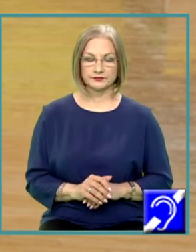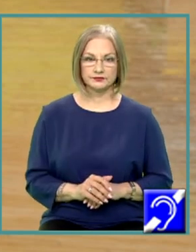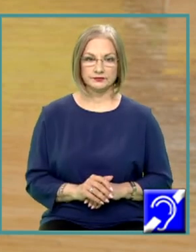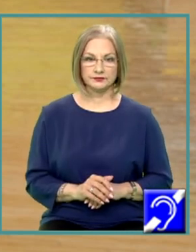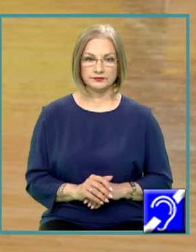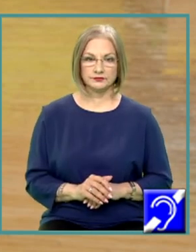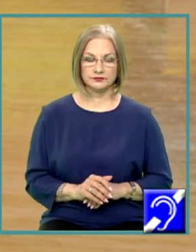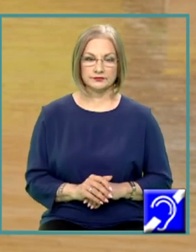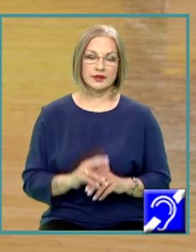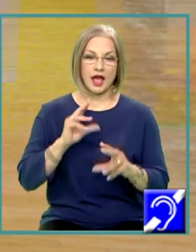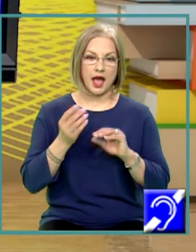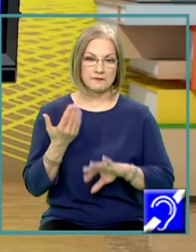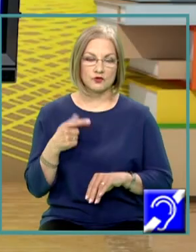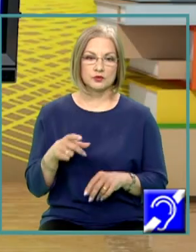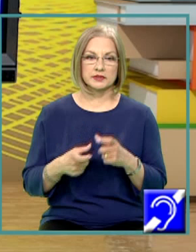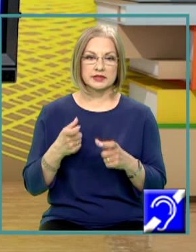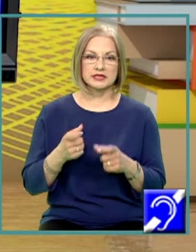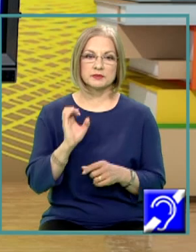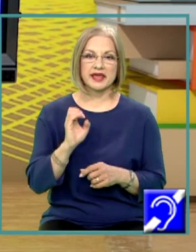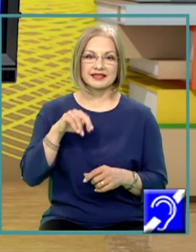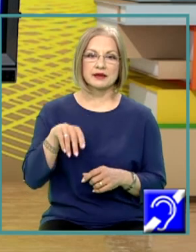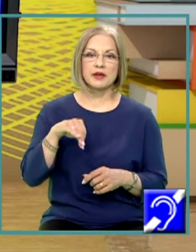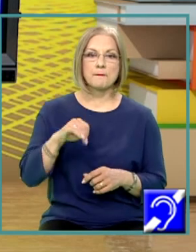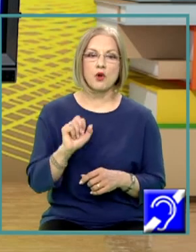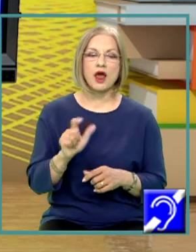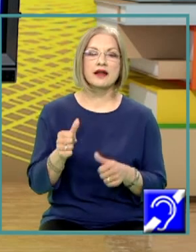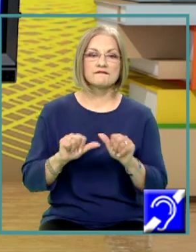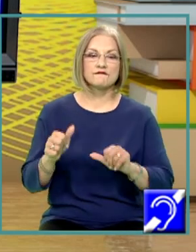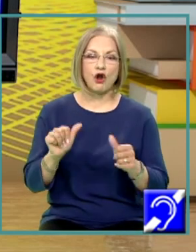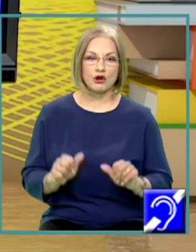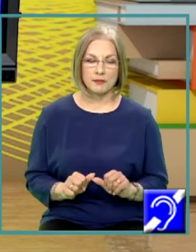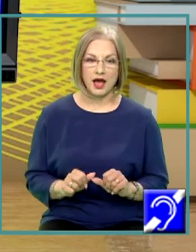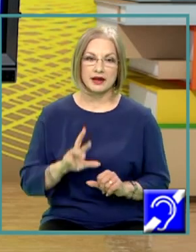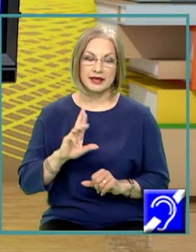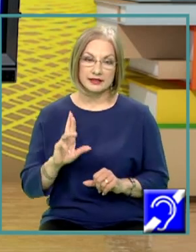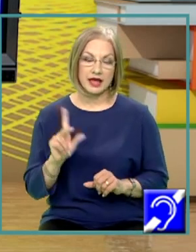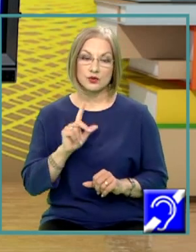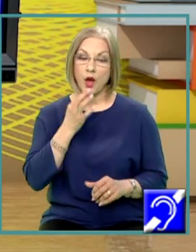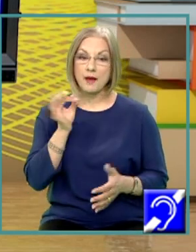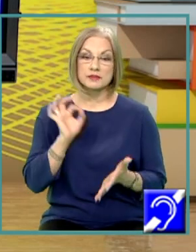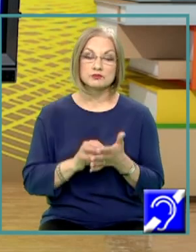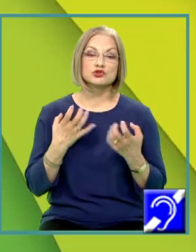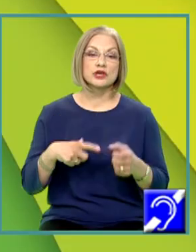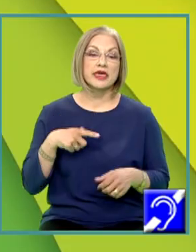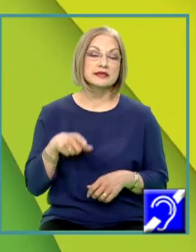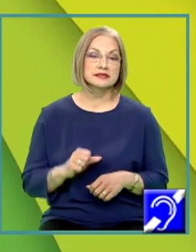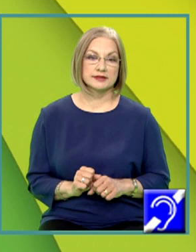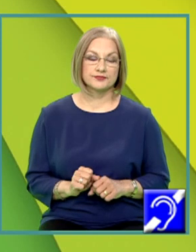Am vorbit despre entalpia molară de formare, însă nu am precizat ce este.